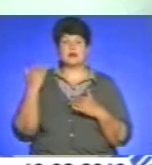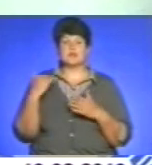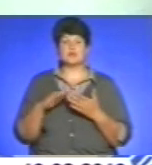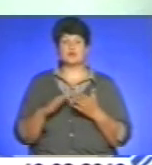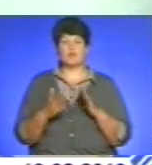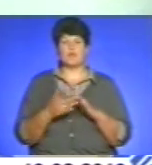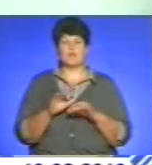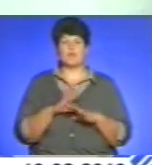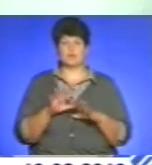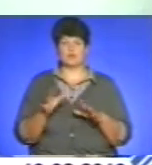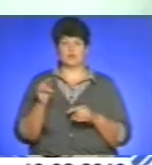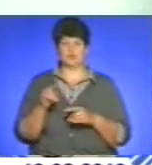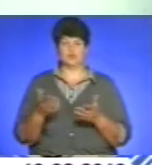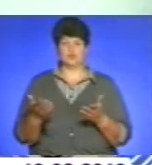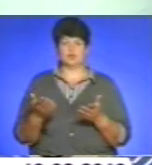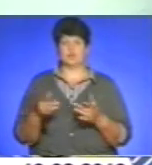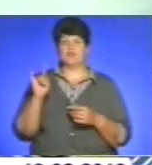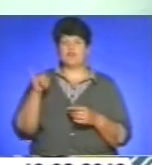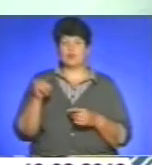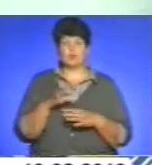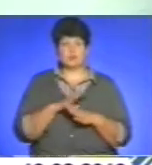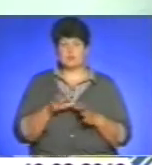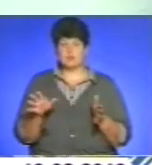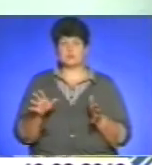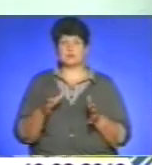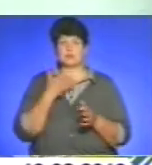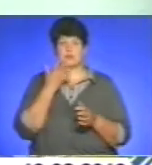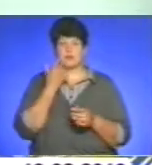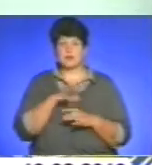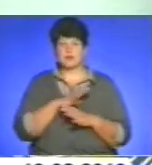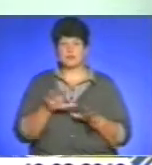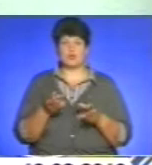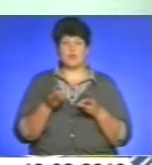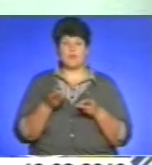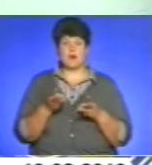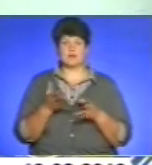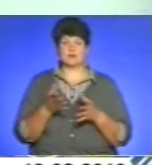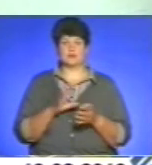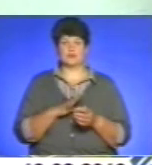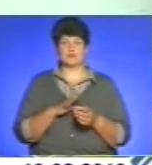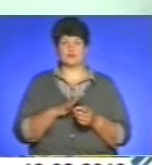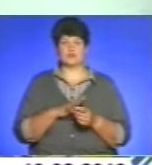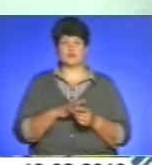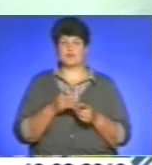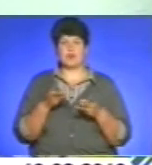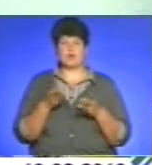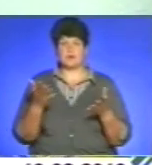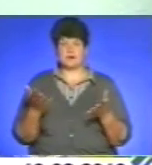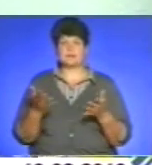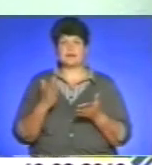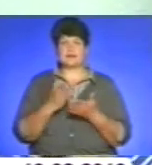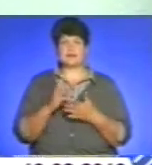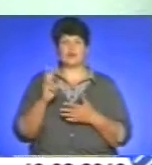можна сказати, не було аж таких, викон не було, тепла не було, опалення, таке було опалення, що добре не опалювало, тепер є